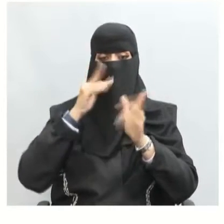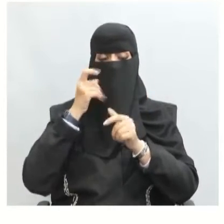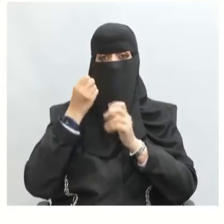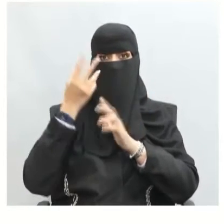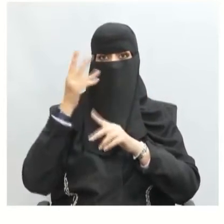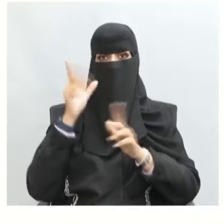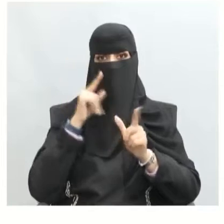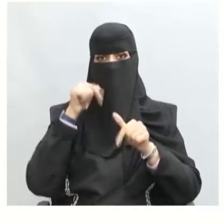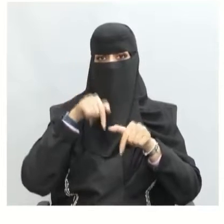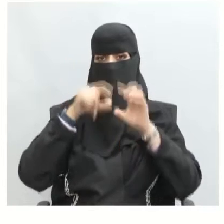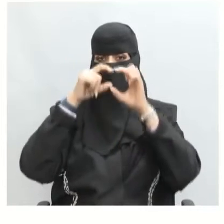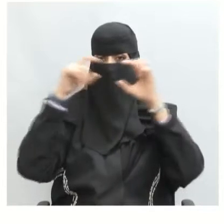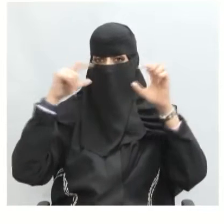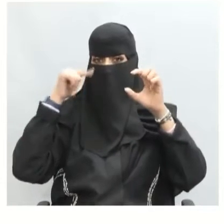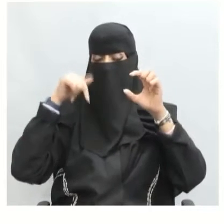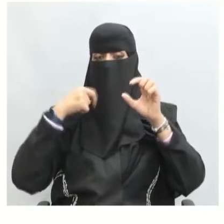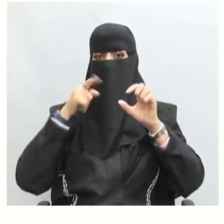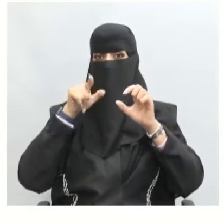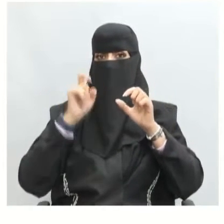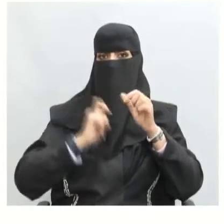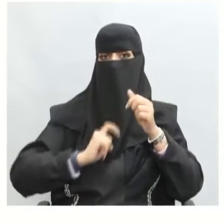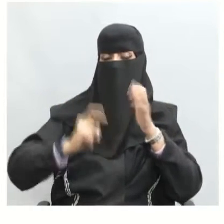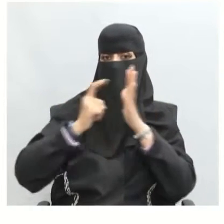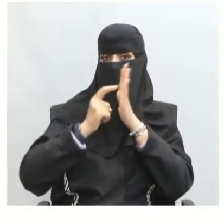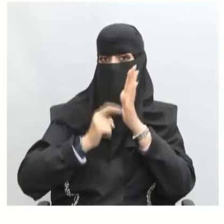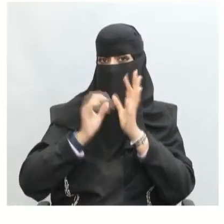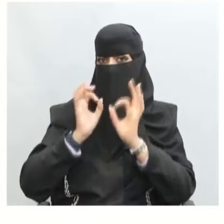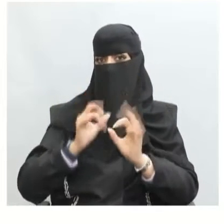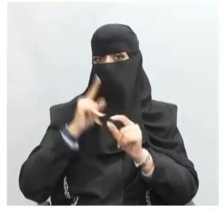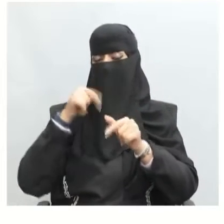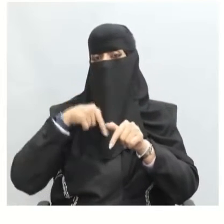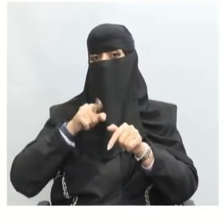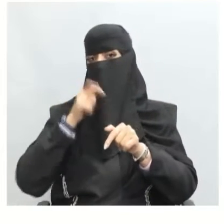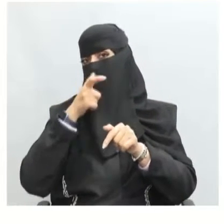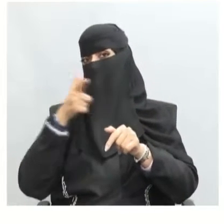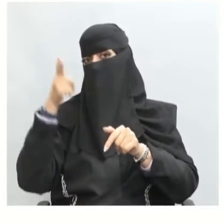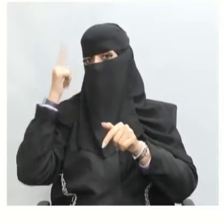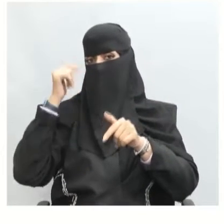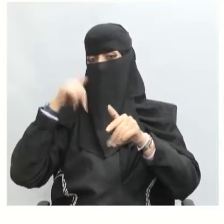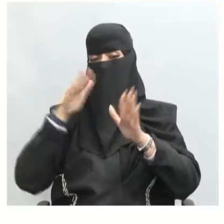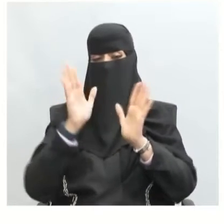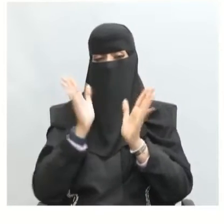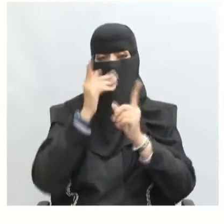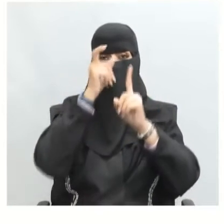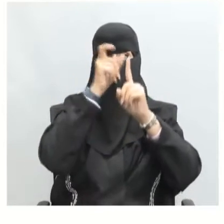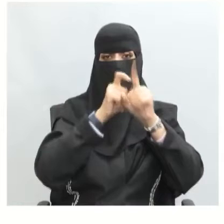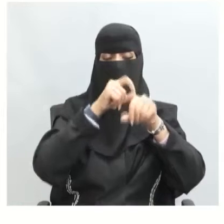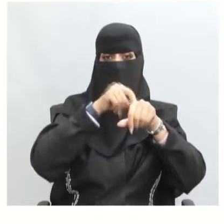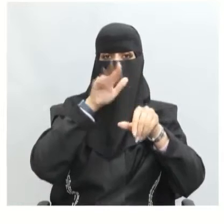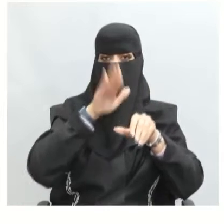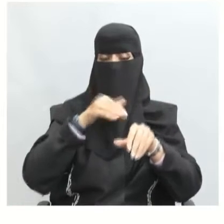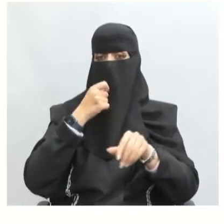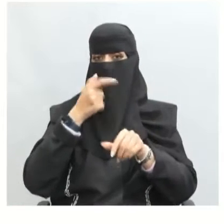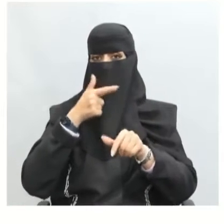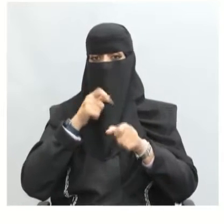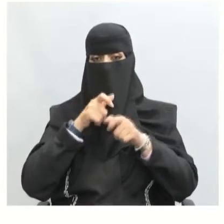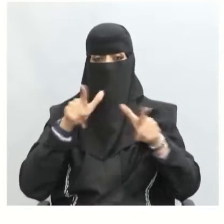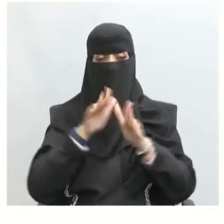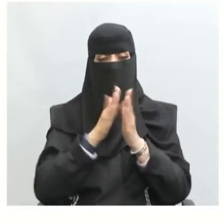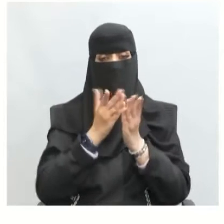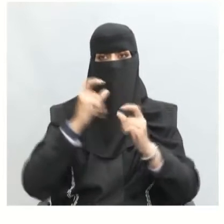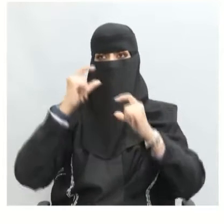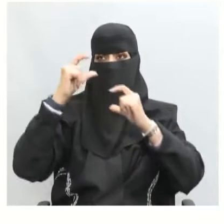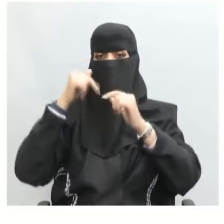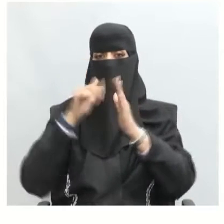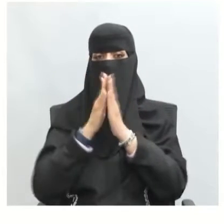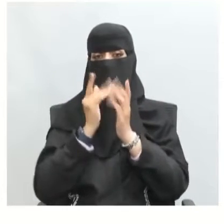المصطلح أو هذا المبدأ هو مبدأ قديم منذ البشرية وذكر كثير في الكثير من الآيات في